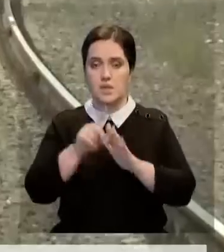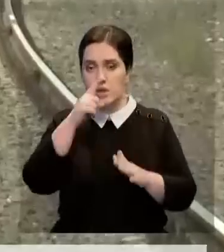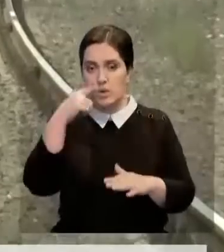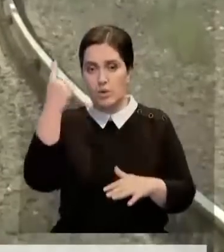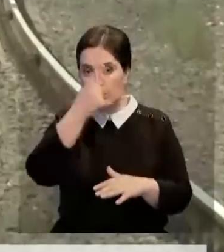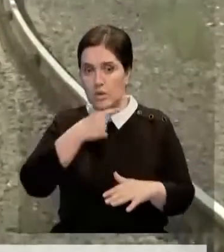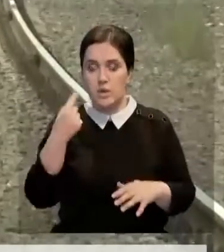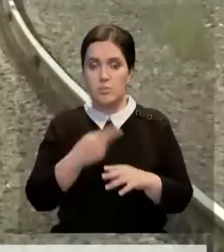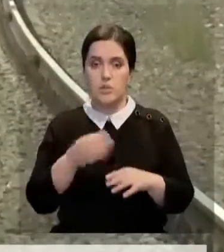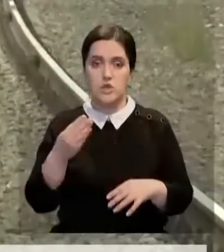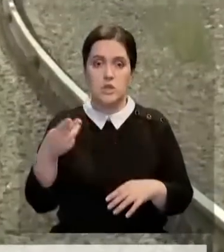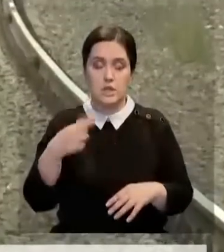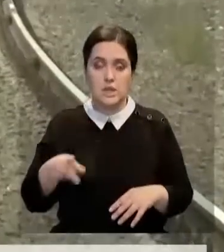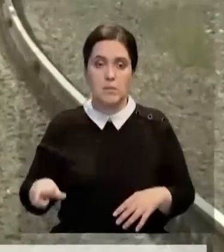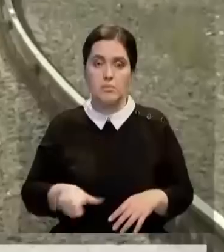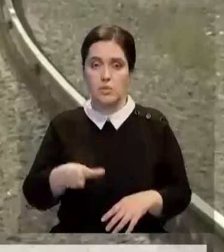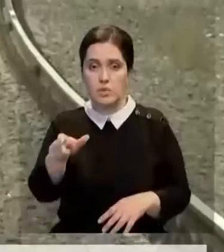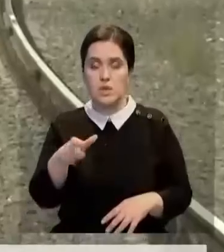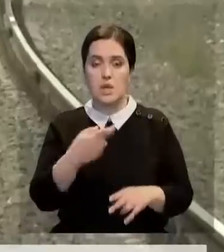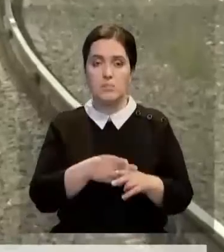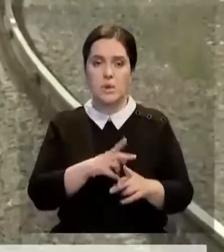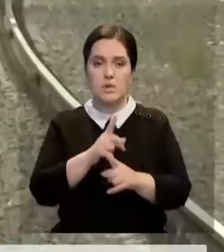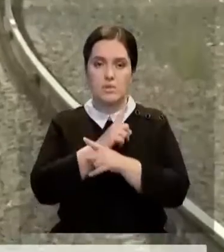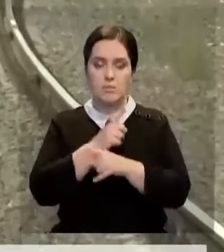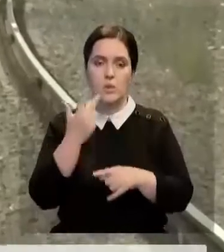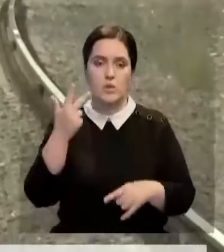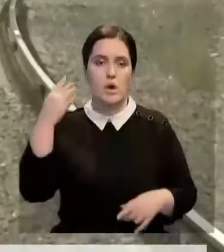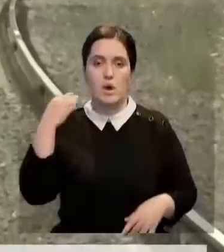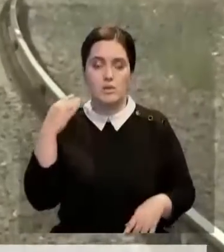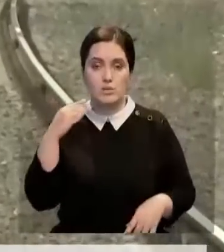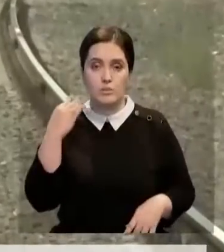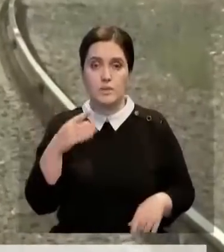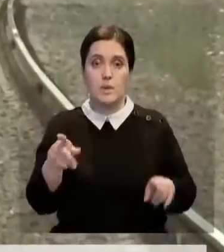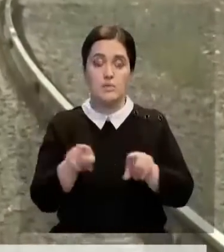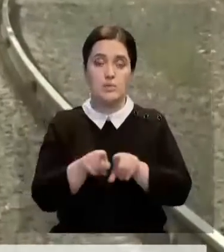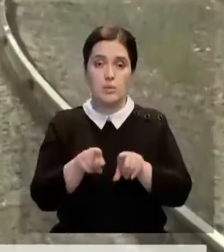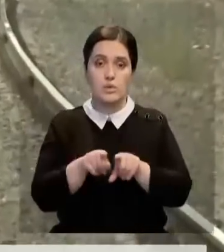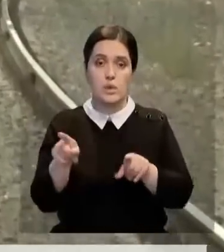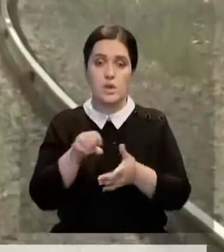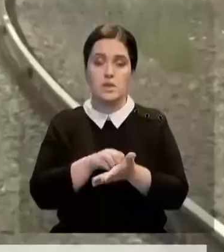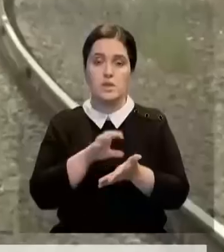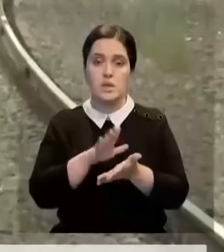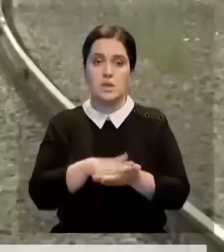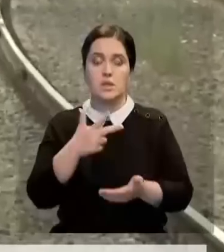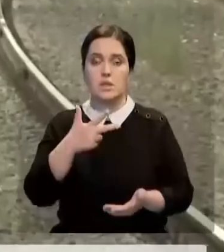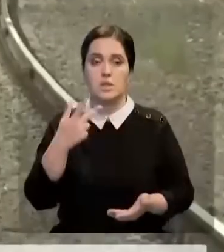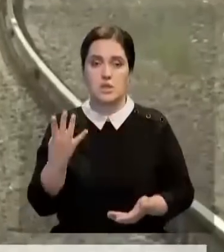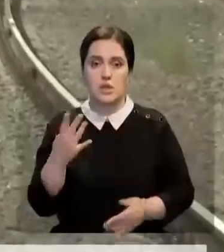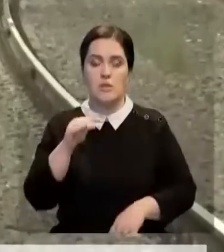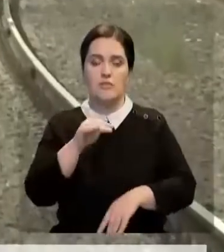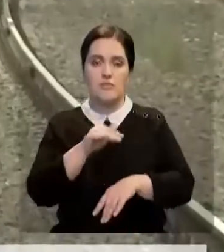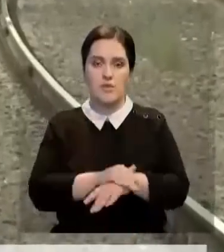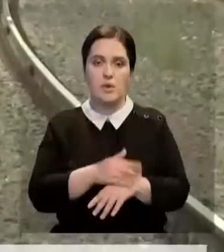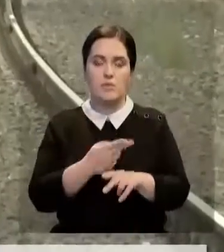при переходе ЖД путей в неустановленных местах скончались трое октябинцев. Кроме того, специалистами зарегистрировано 34 факта